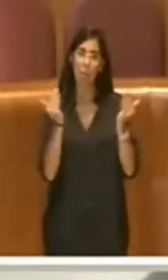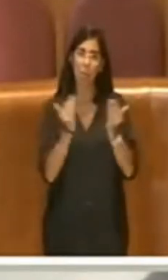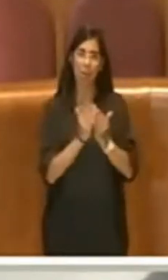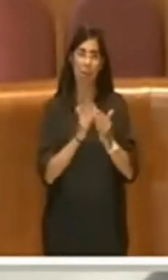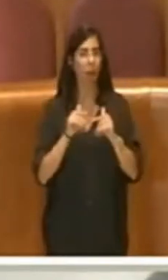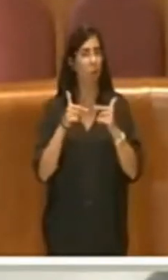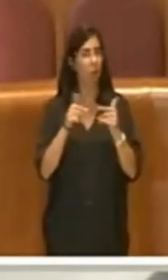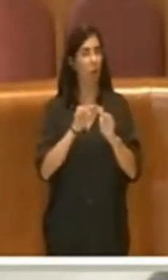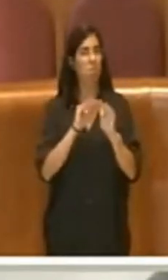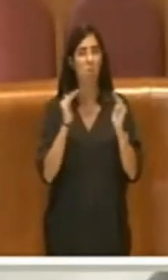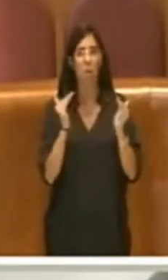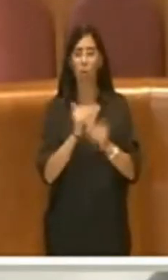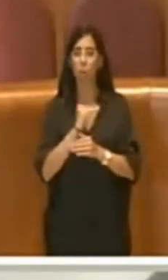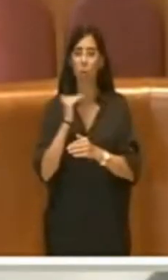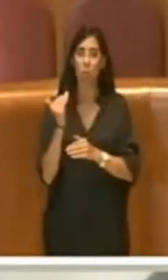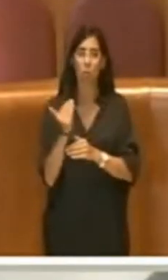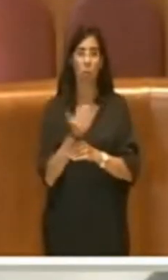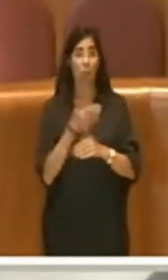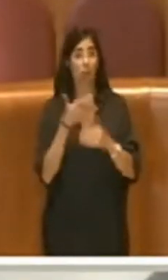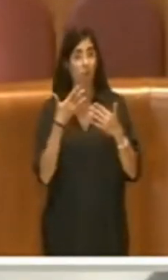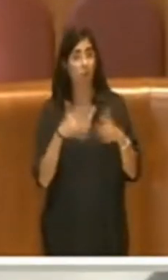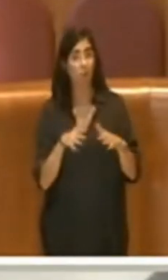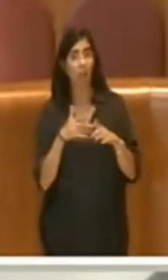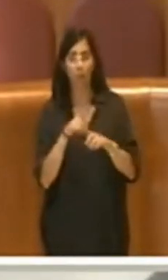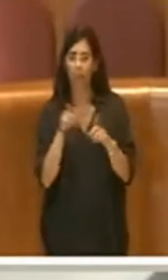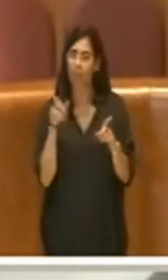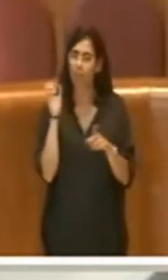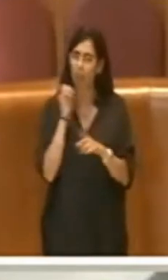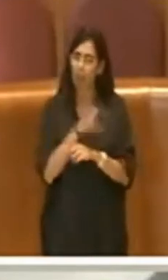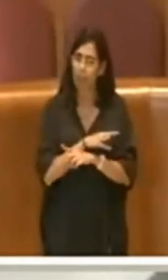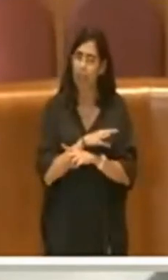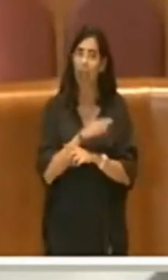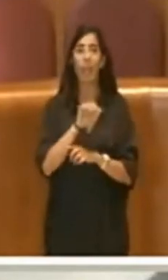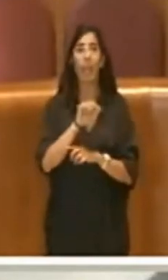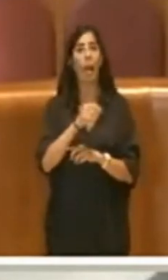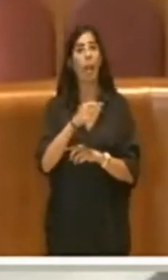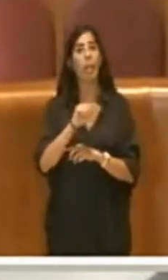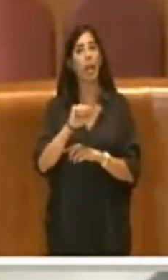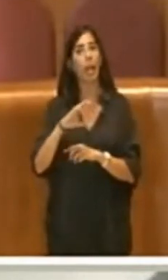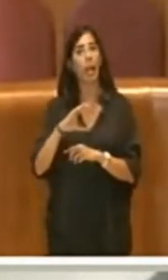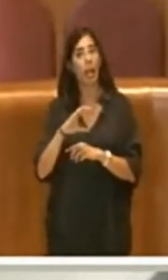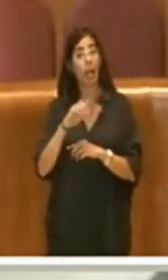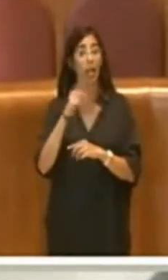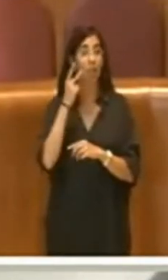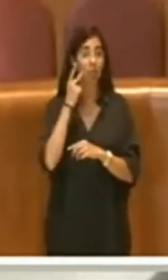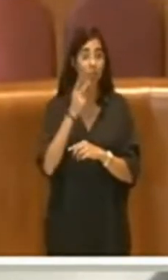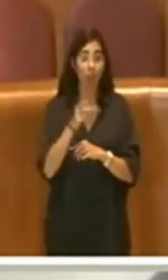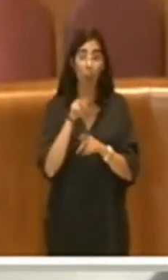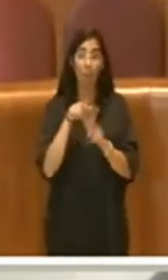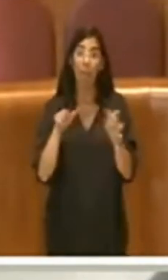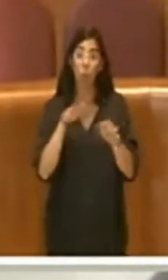e Atac ha subito una riduzione dei passeggeri veramente notevole.